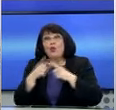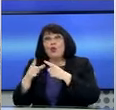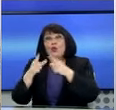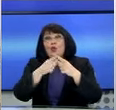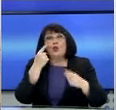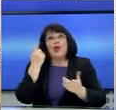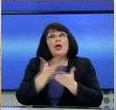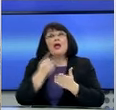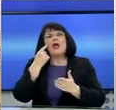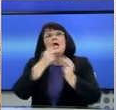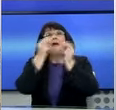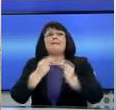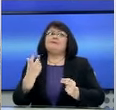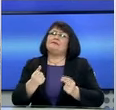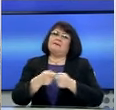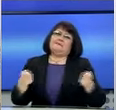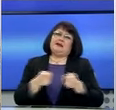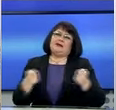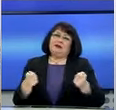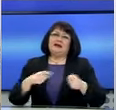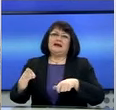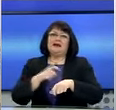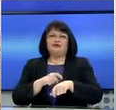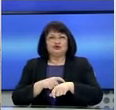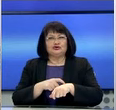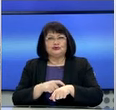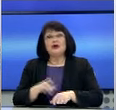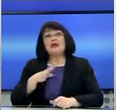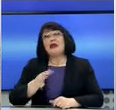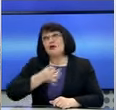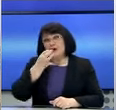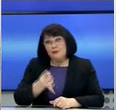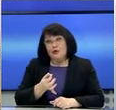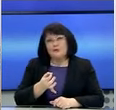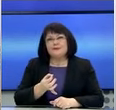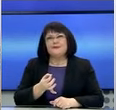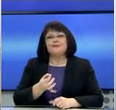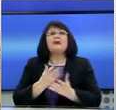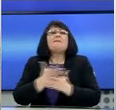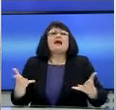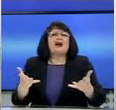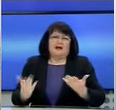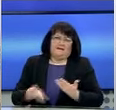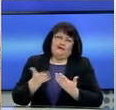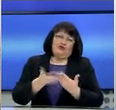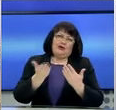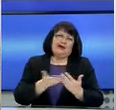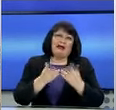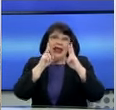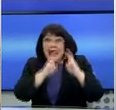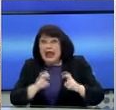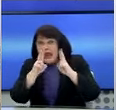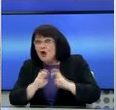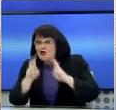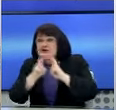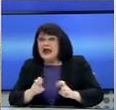αποδεικνύουν την αποτελεσματικότητά τους. Και στο σημείο αυτό θα ήθελα να τονίσω και την τεράστια συμβολή των ελεκτικών